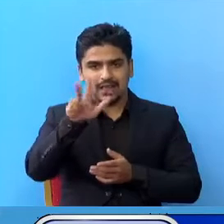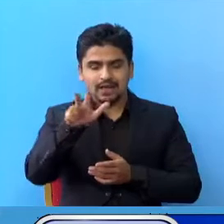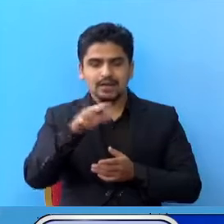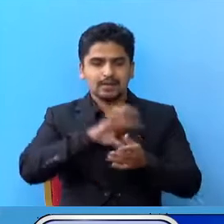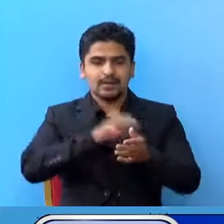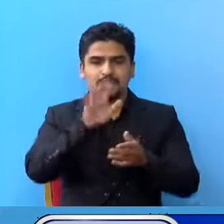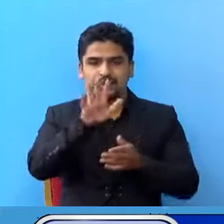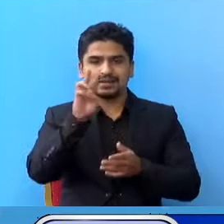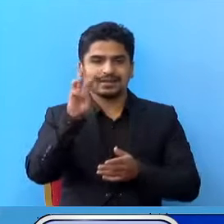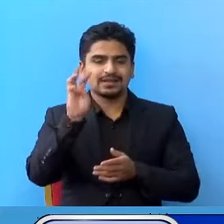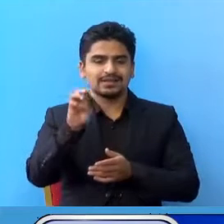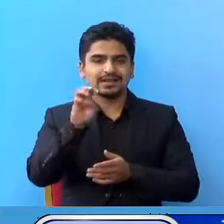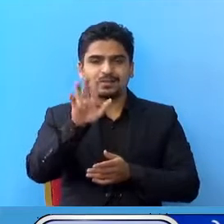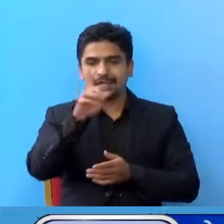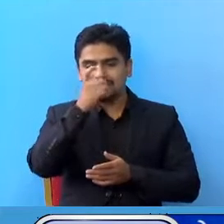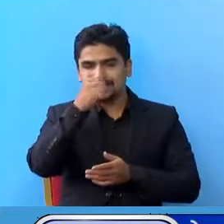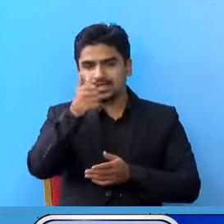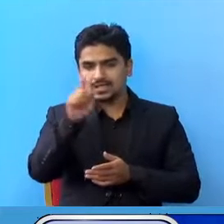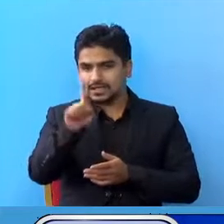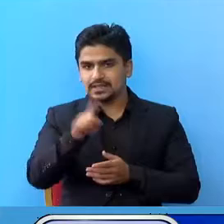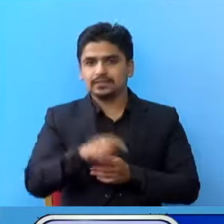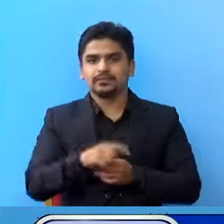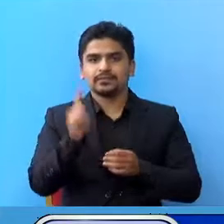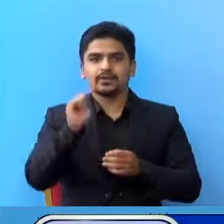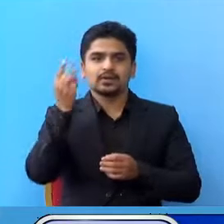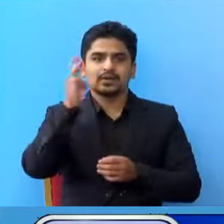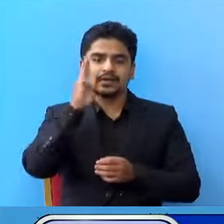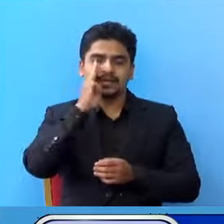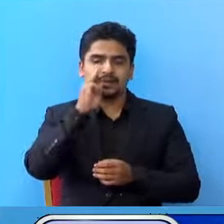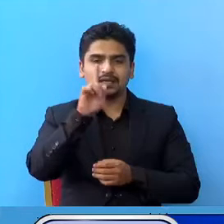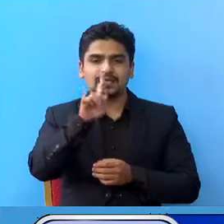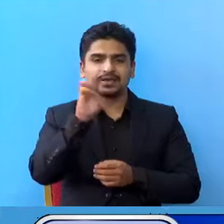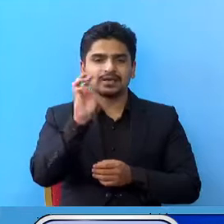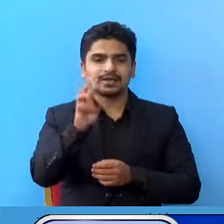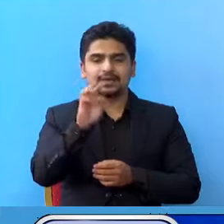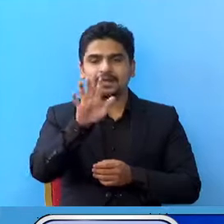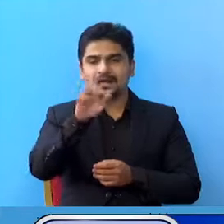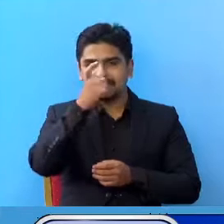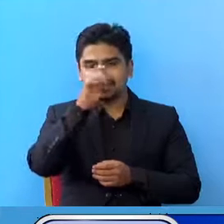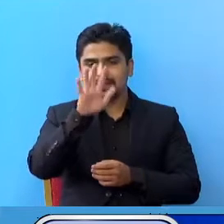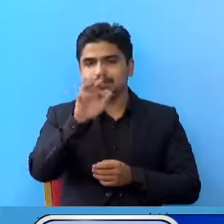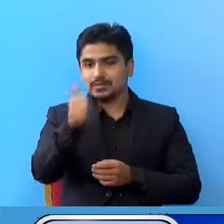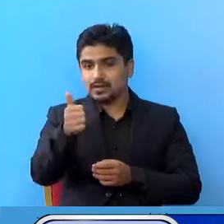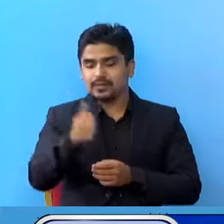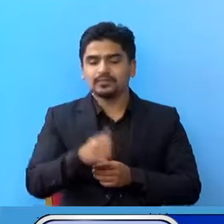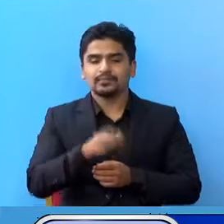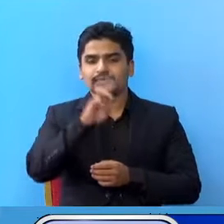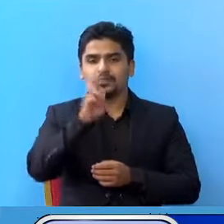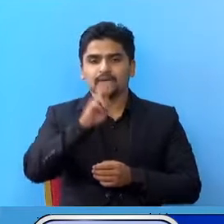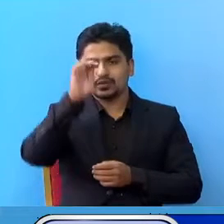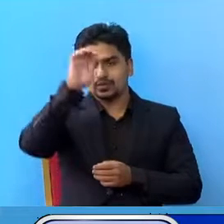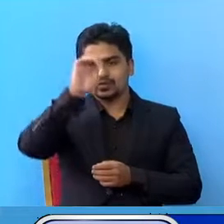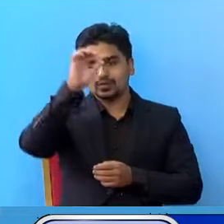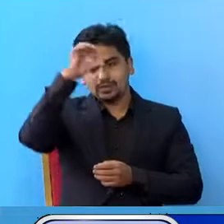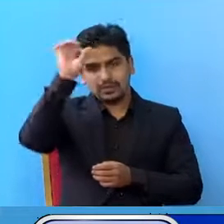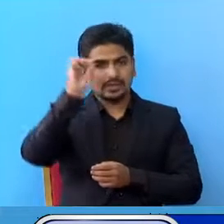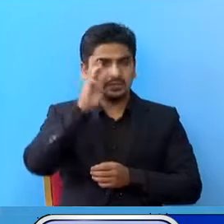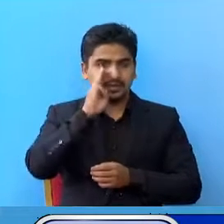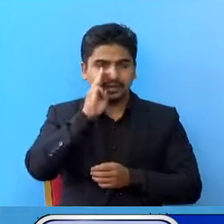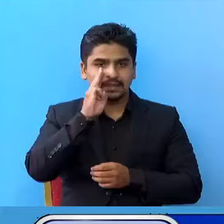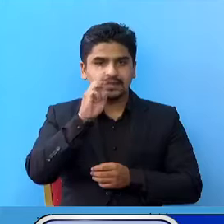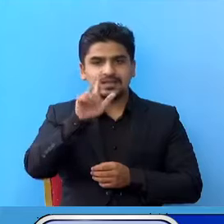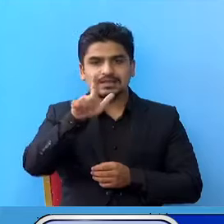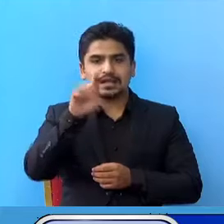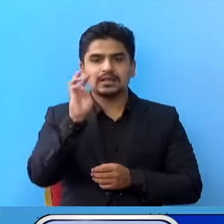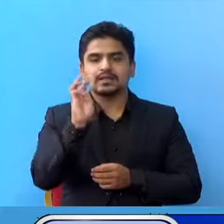पांत मां 305 से 161 करणाली प्रदेश मां 1556 रशुदुर पश्चिम प्रदेश मां